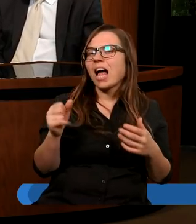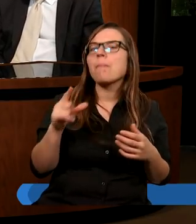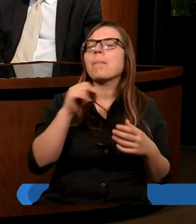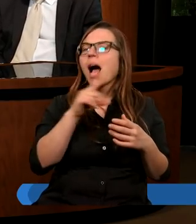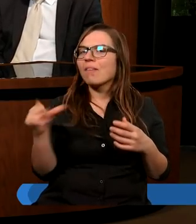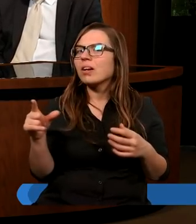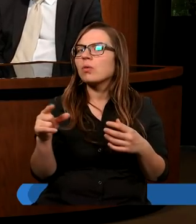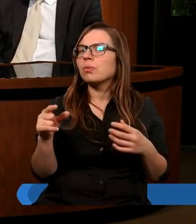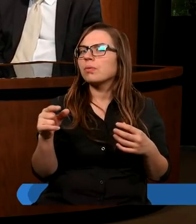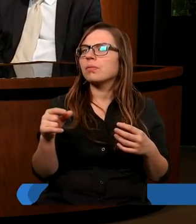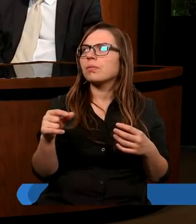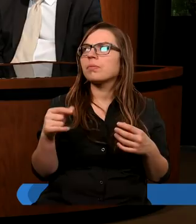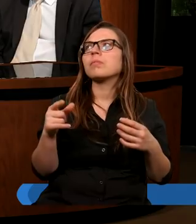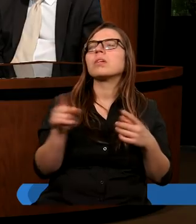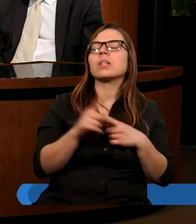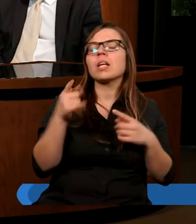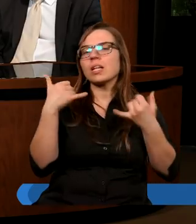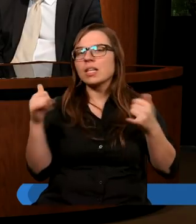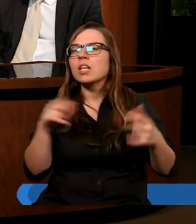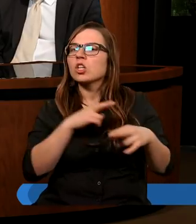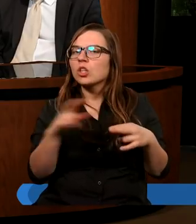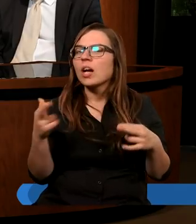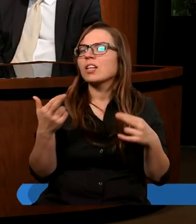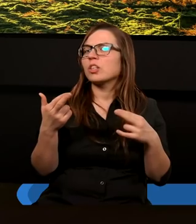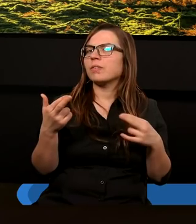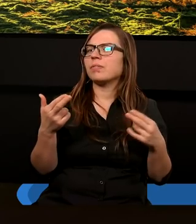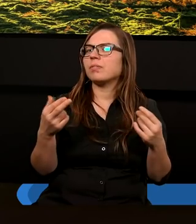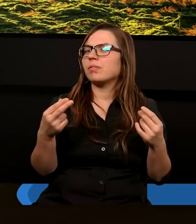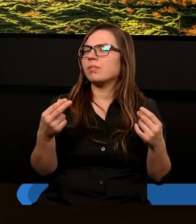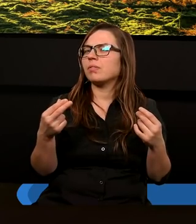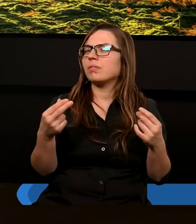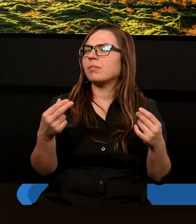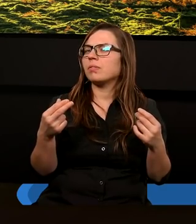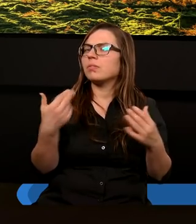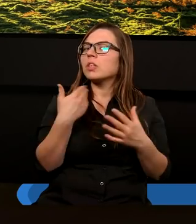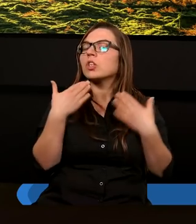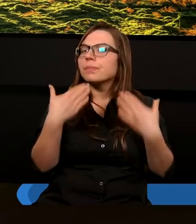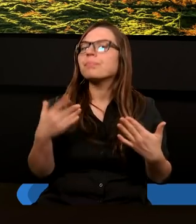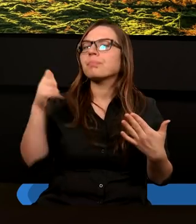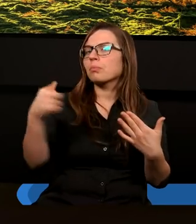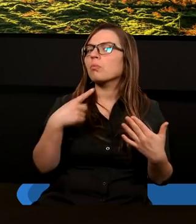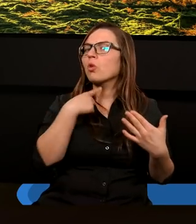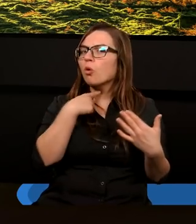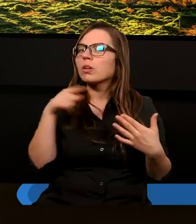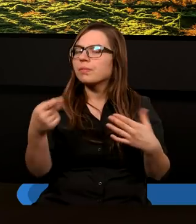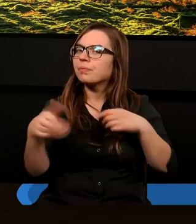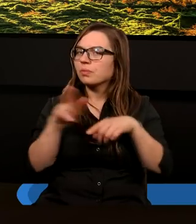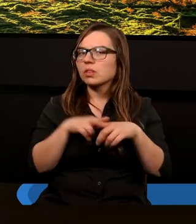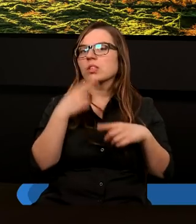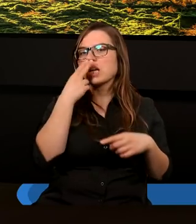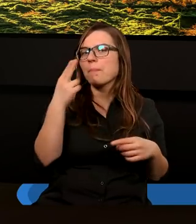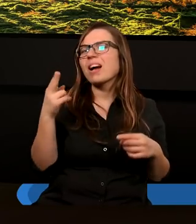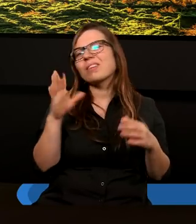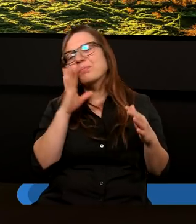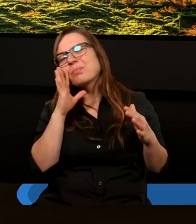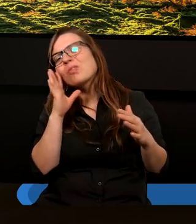to nie były jakieś rzeczy bardzo rewolucyjne, bo przecież dzięki ich głosowi ci, którzy patrzyli nieco